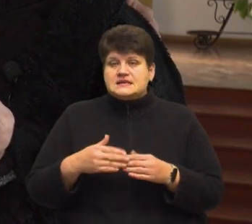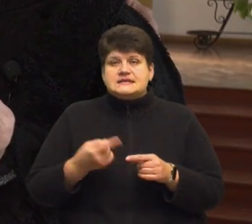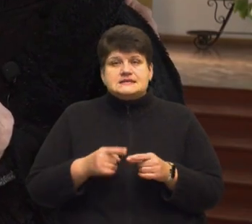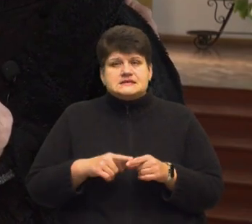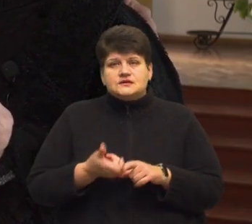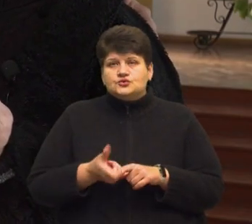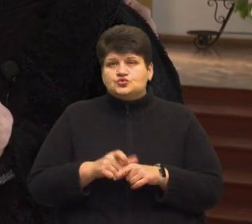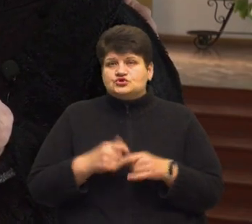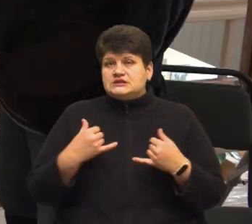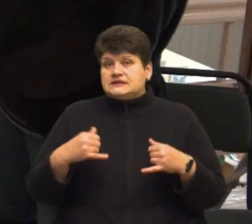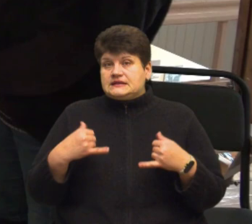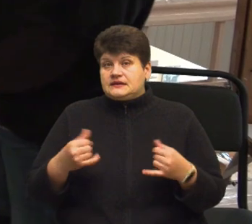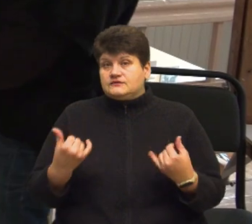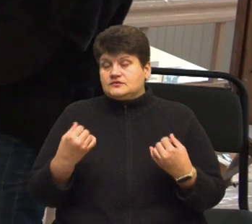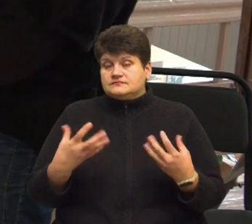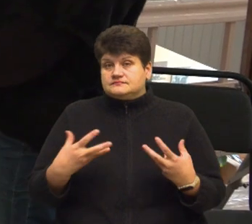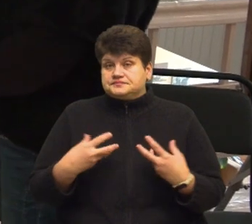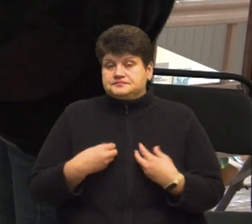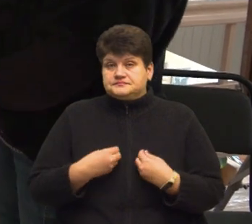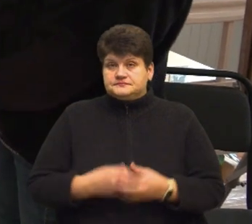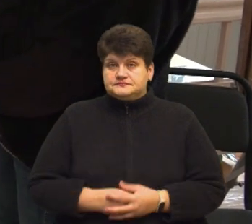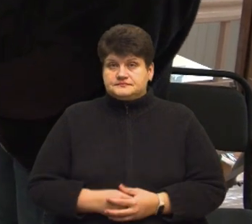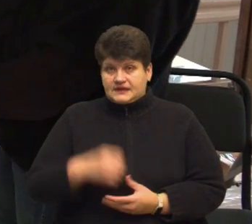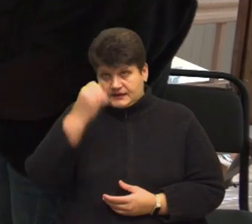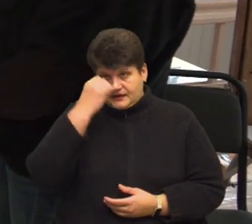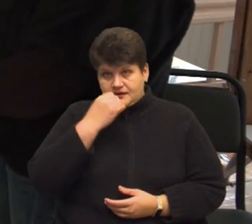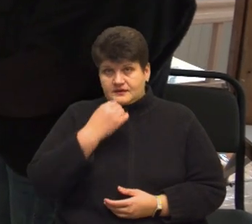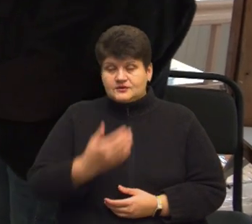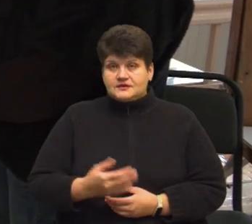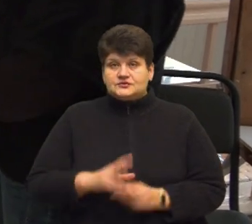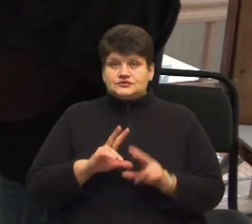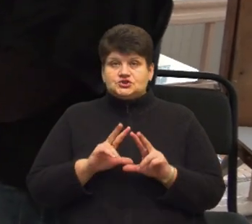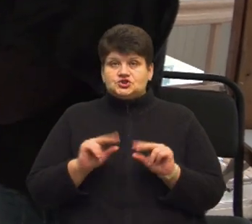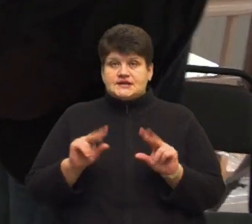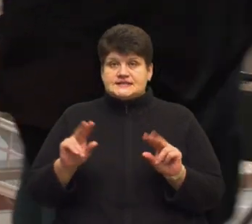дивно і поражає. Дякую. Дякую. Дякую, щасливо.